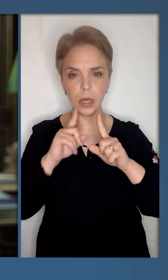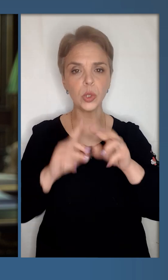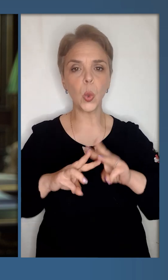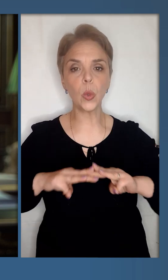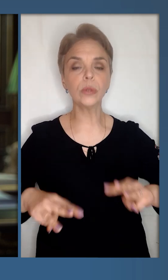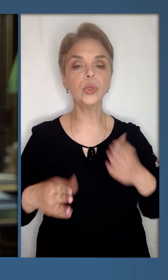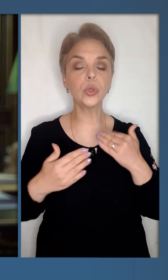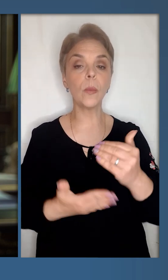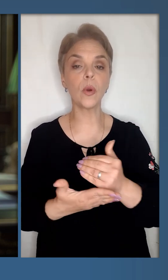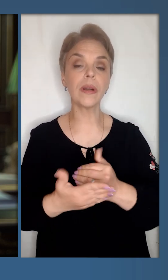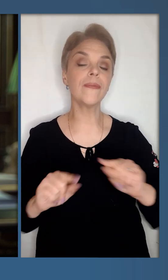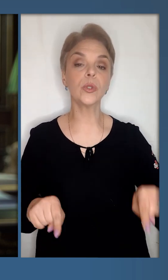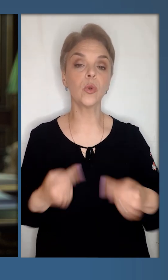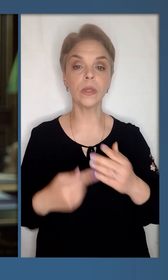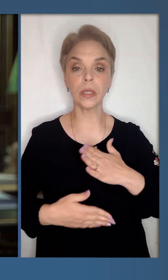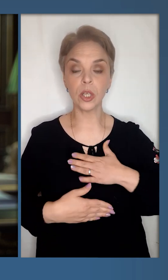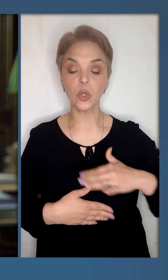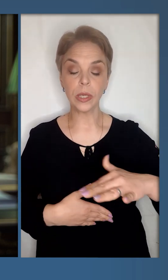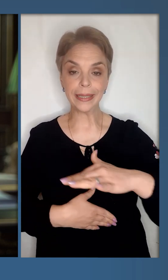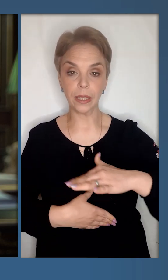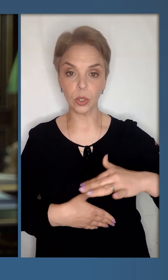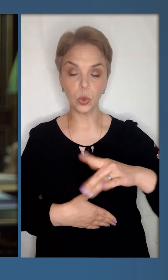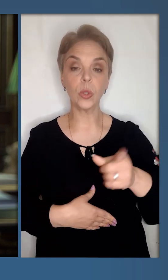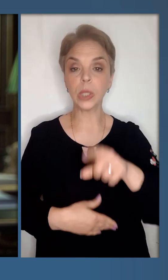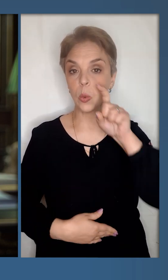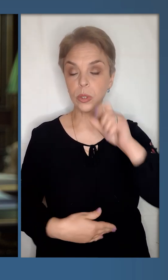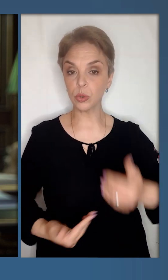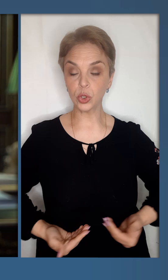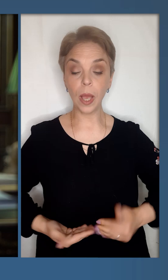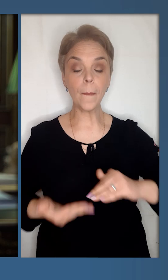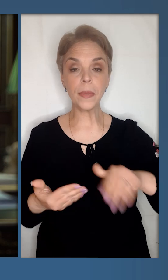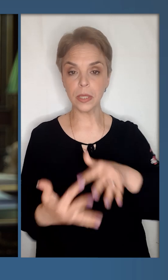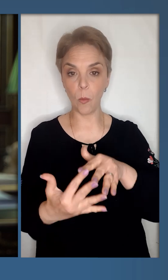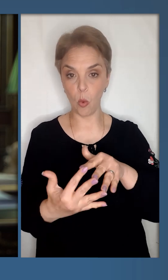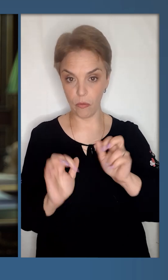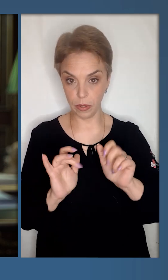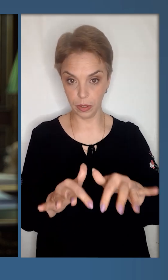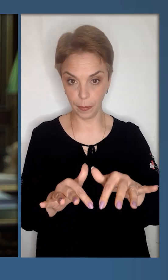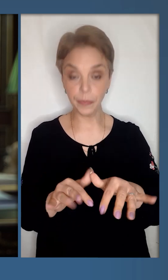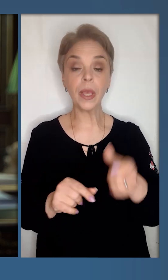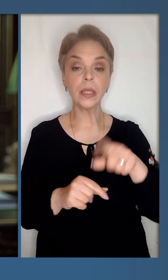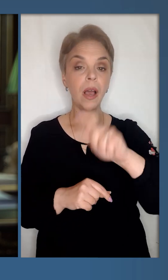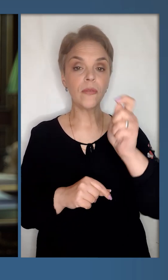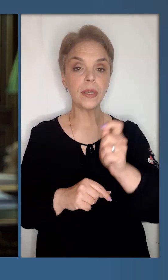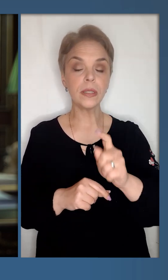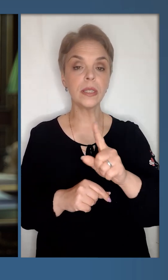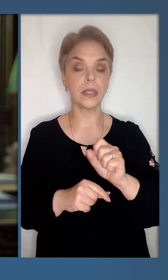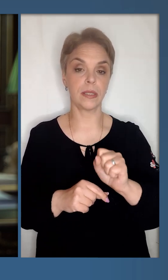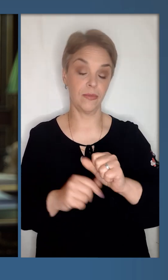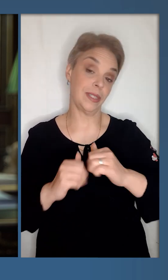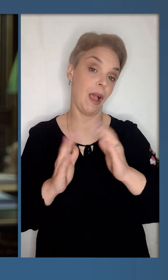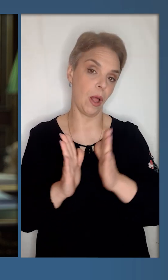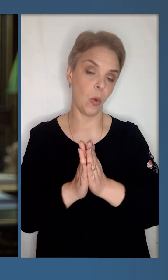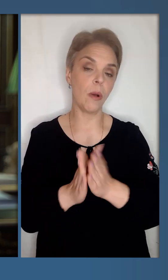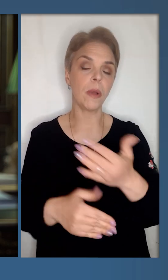нараду з урядовцями щодо програм відновлення нашої території та українського життя після бойових дій та війни загалом.